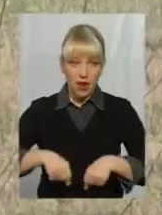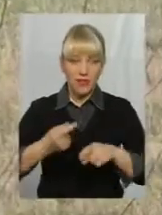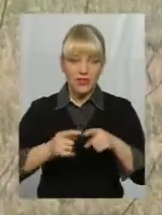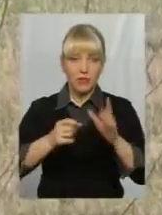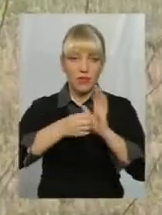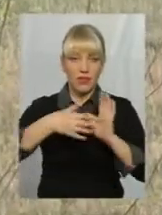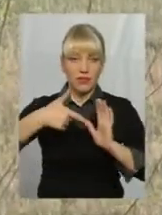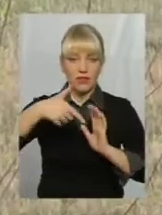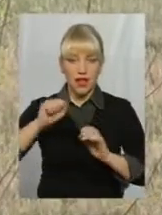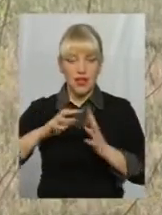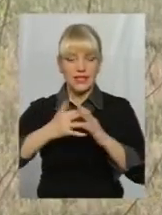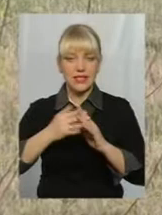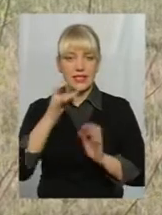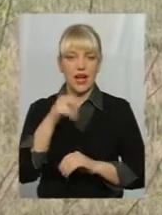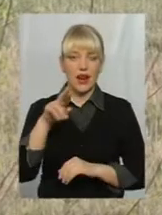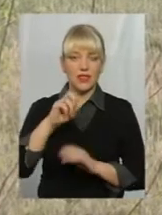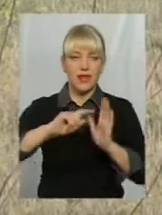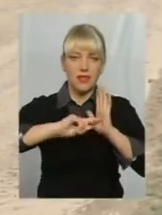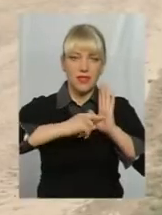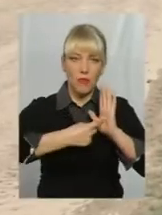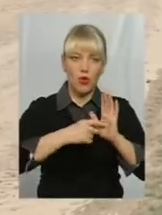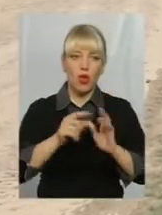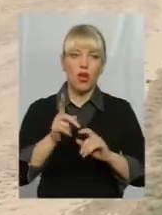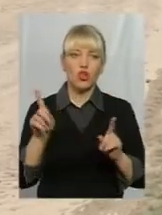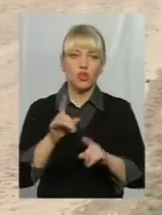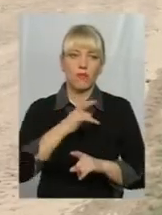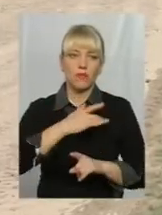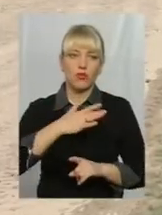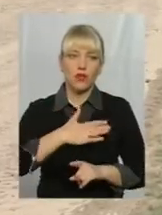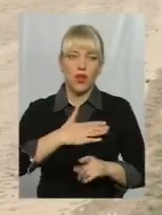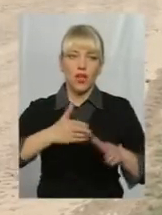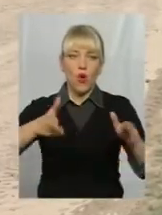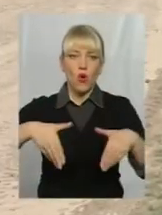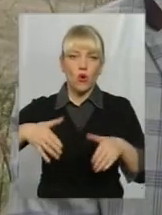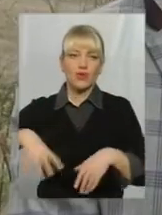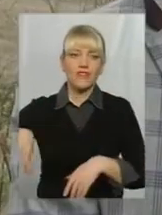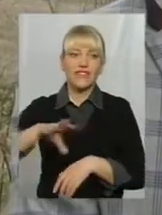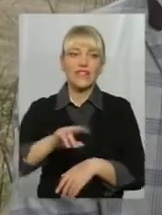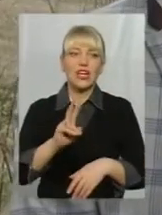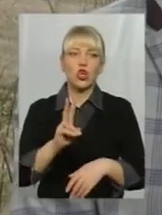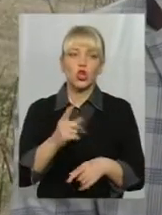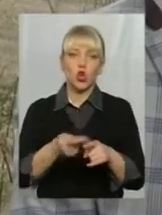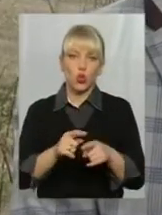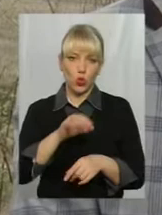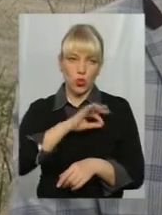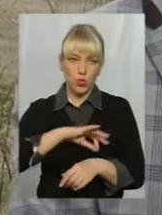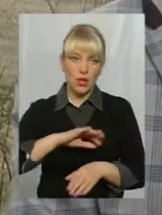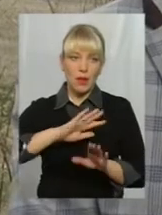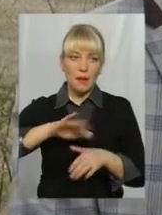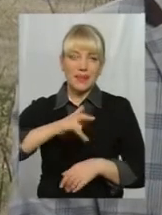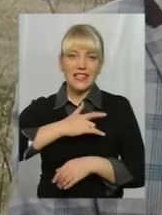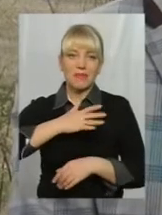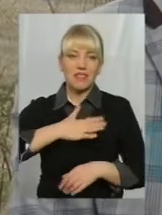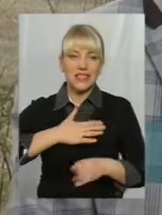наполягають, щоб приватизували городи усі, хто ними користується. Після приватизації цих земельних